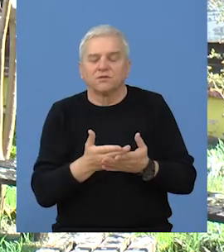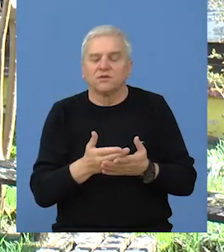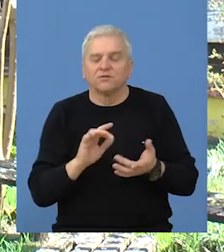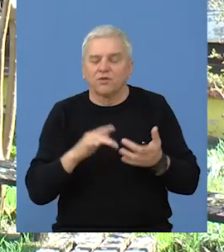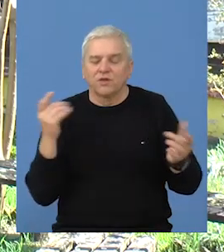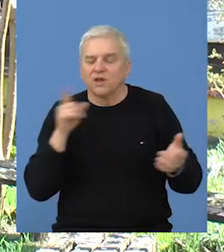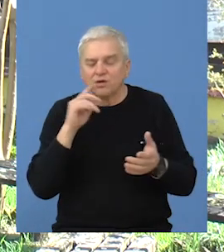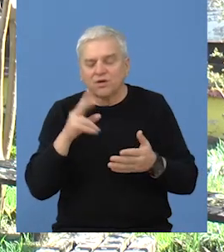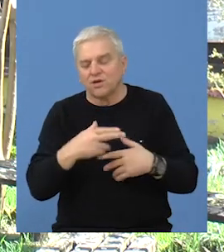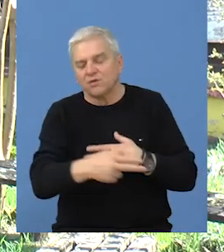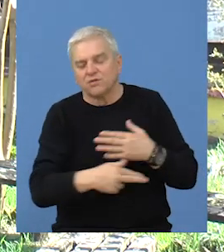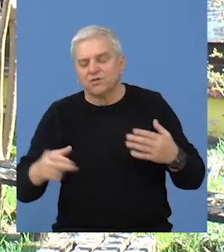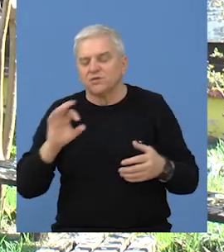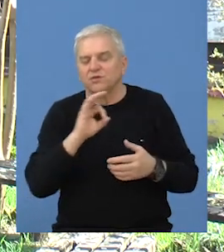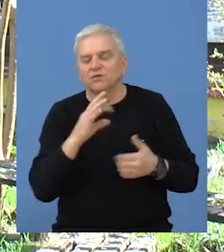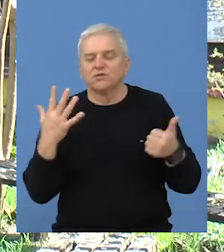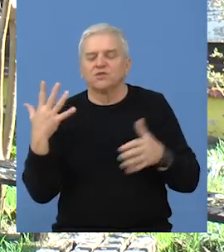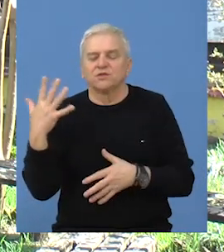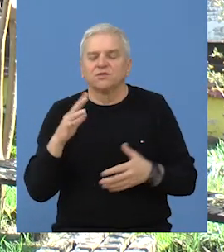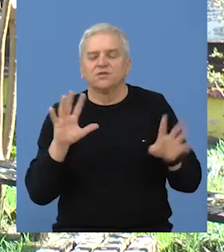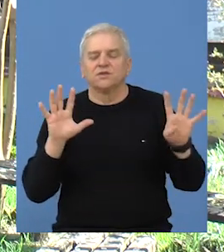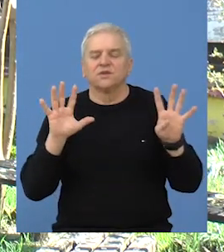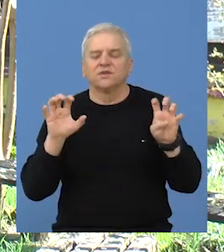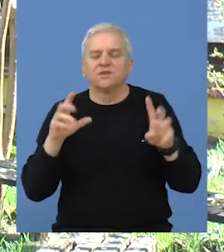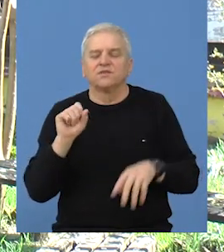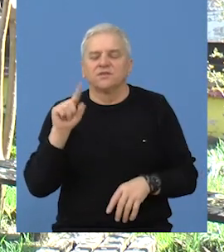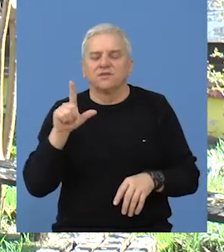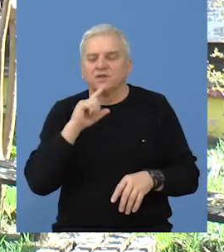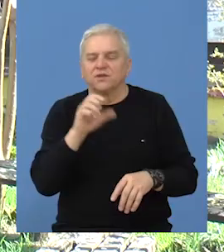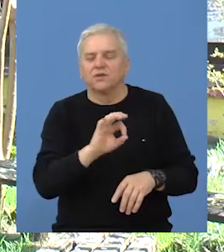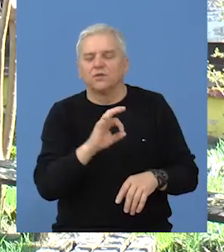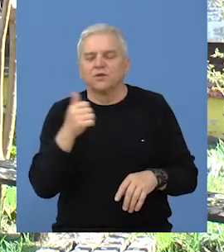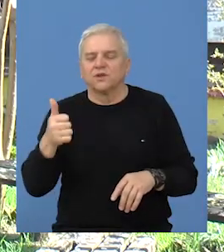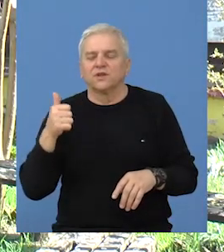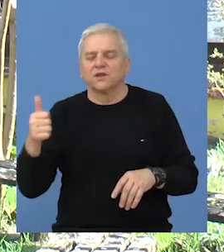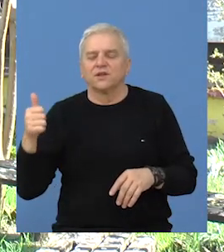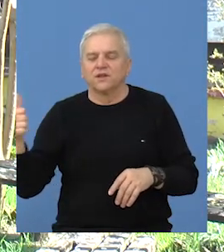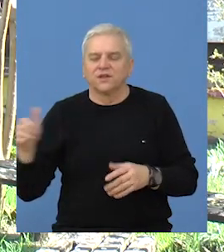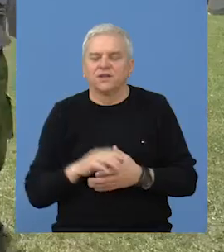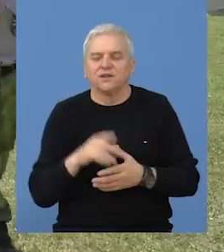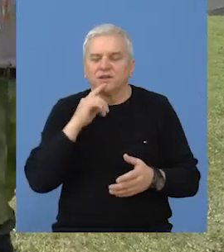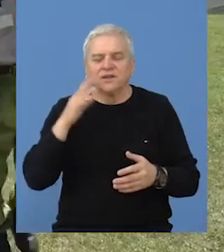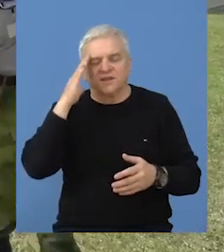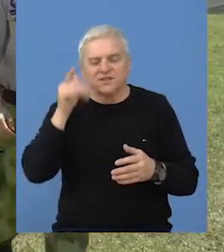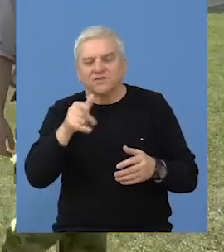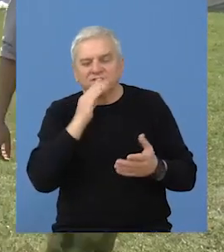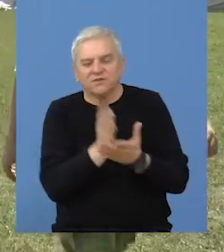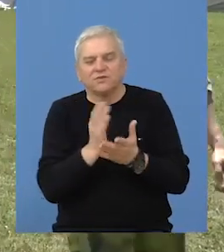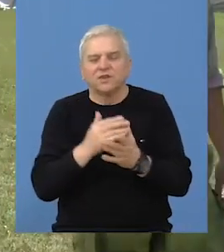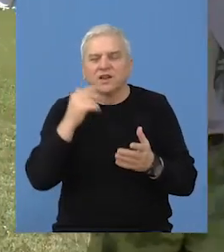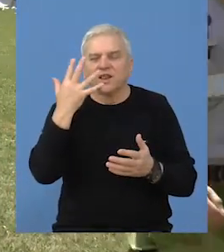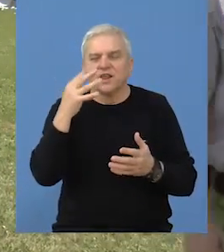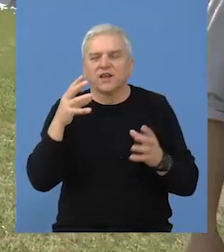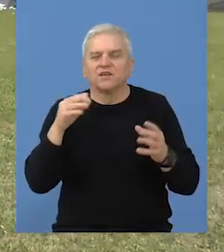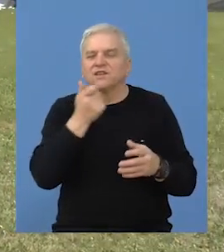na ovaj broj telefona 065 912 0111. Rad izvidjača